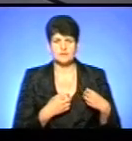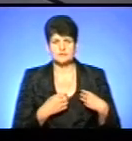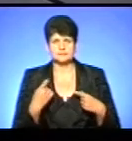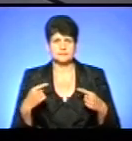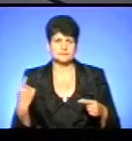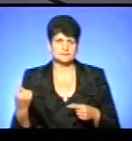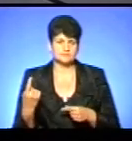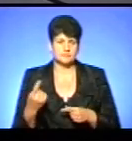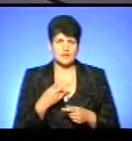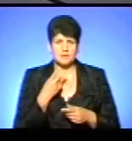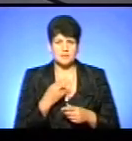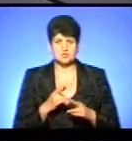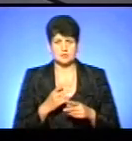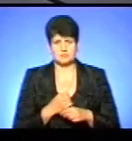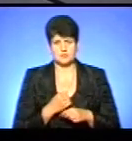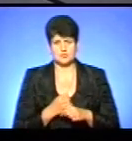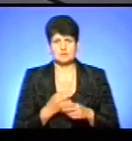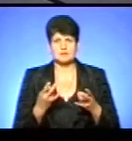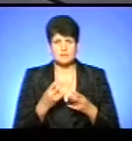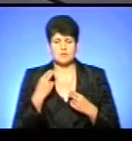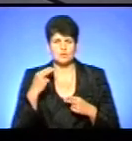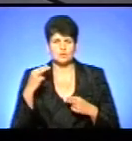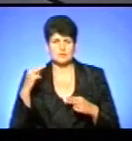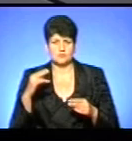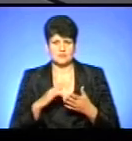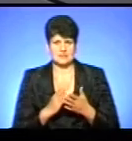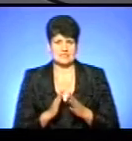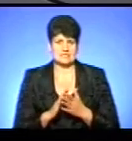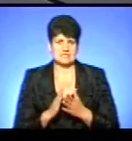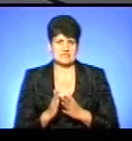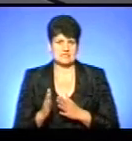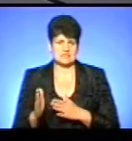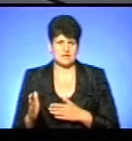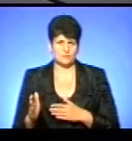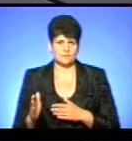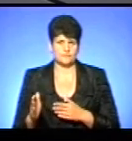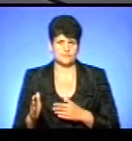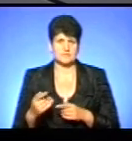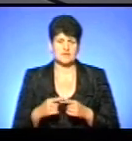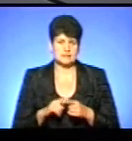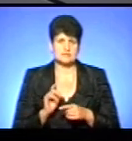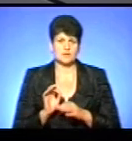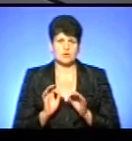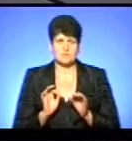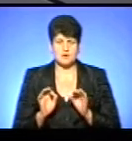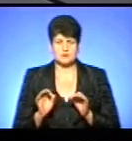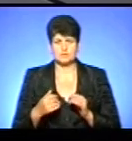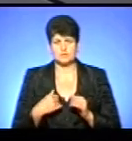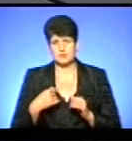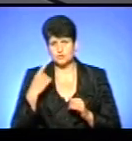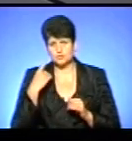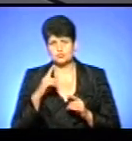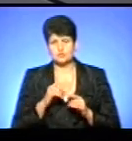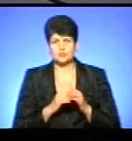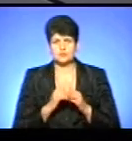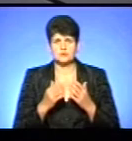областей, і бачили, як працює. Звичайно, треба досконалювати саму систему, і це нормально, і я думаю, що з